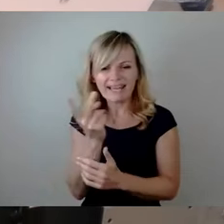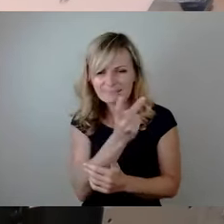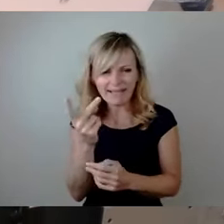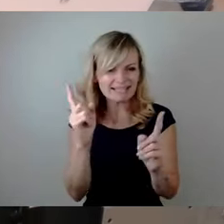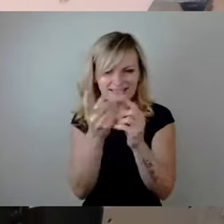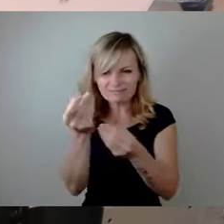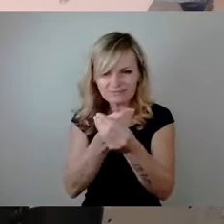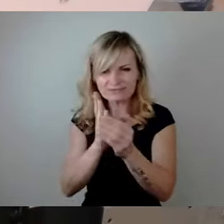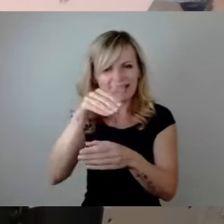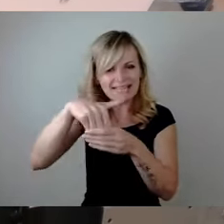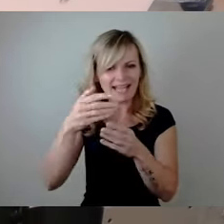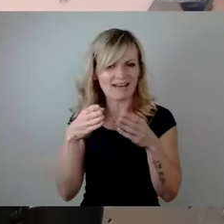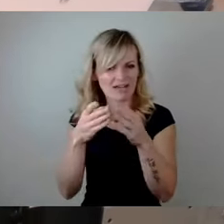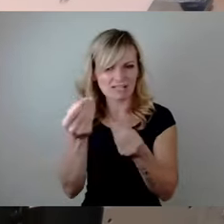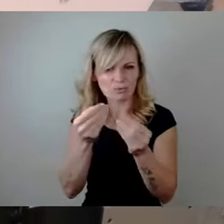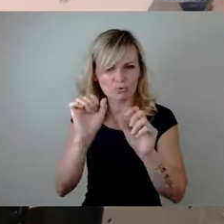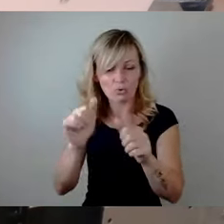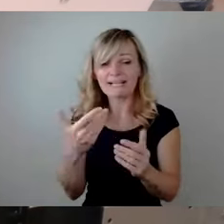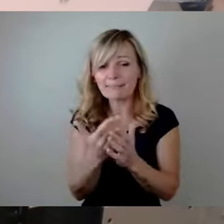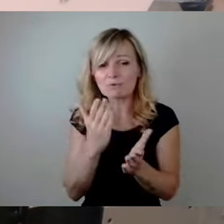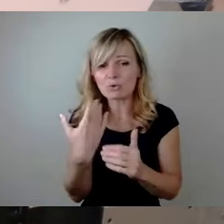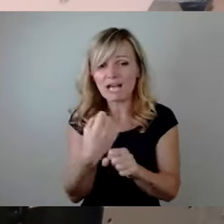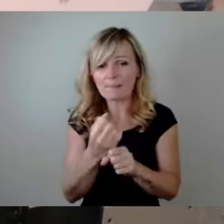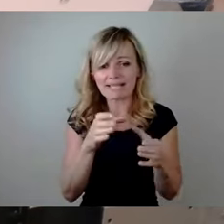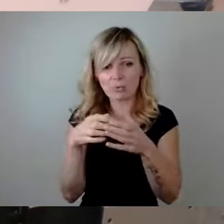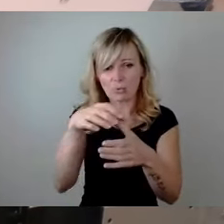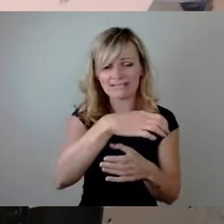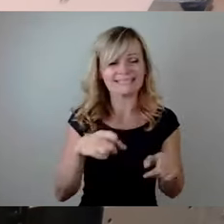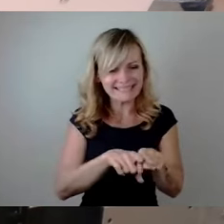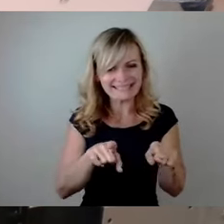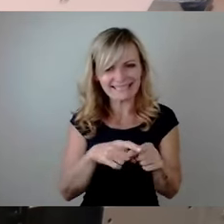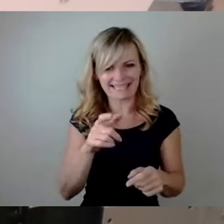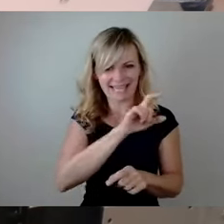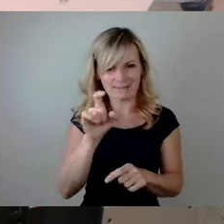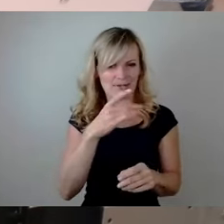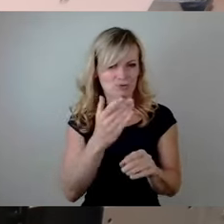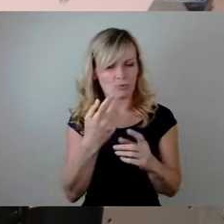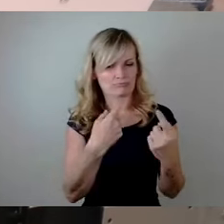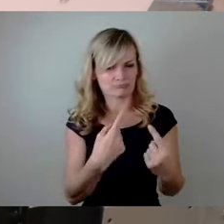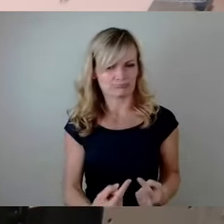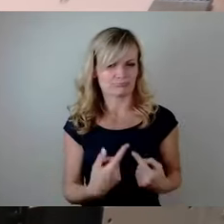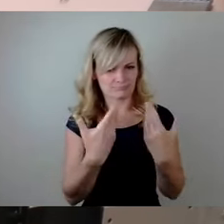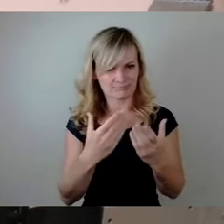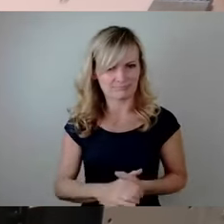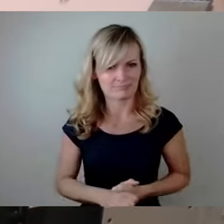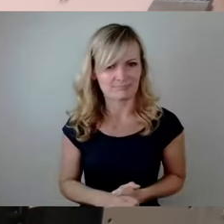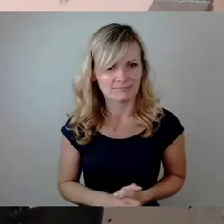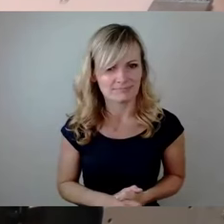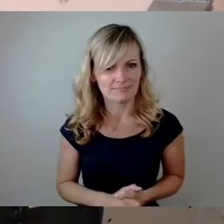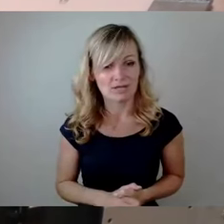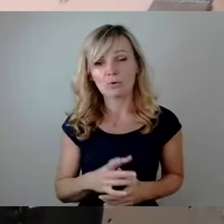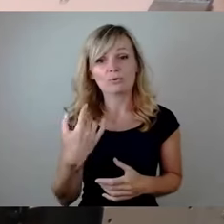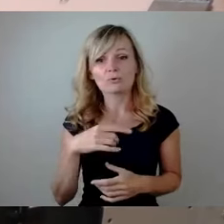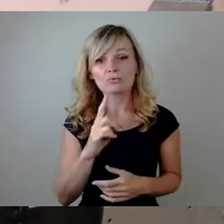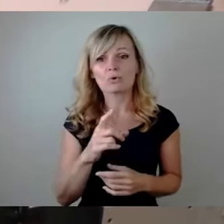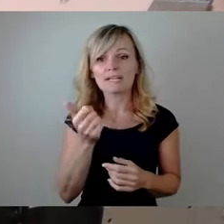intern. Es gibt bereits reichlich Arbeitsgruppen, die sich genau mit diesen Themenbereichen dann auch befassen. Und das sind nicht nur irgendwelche